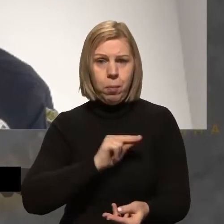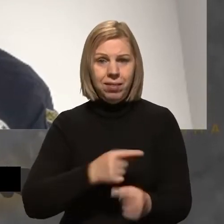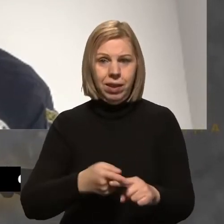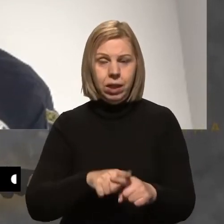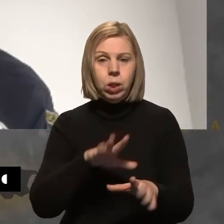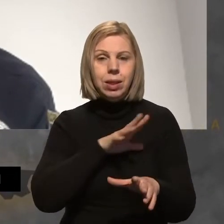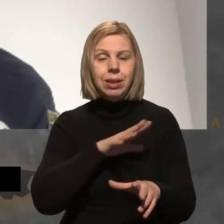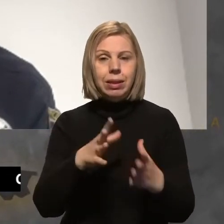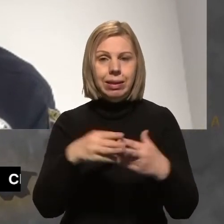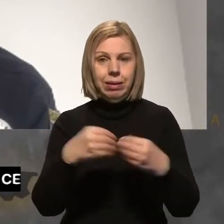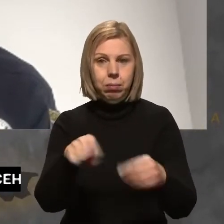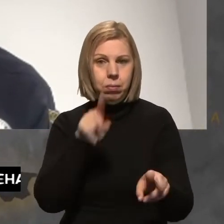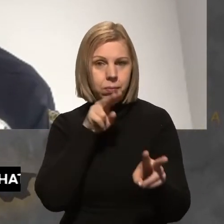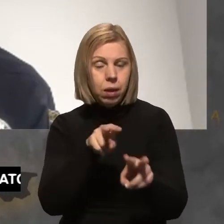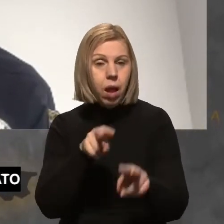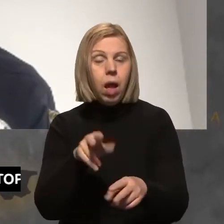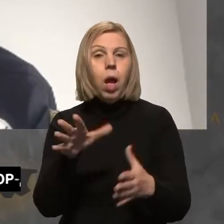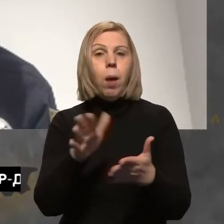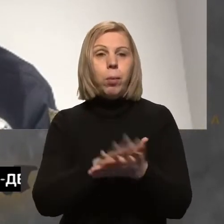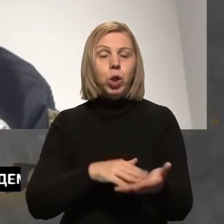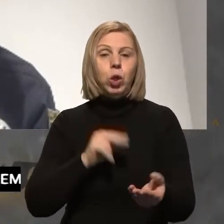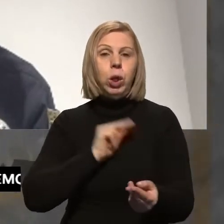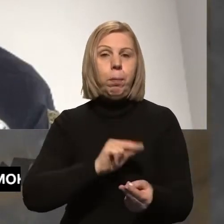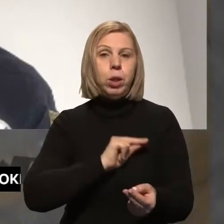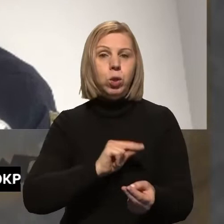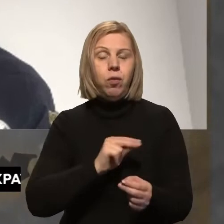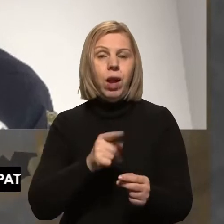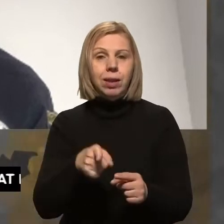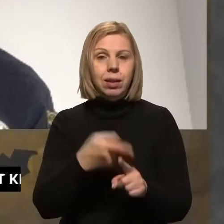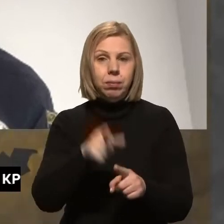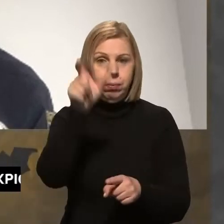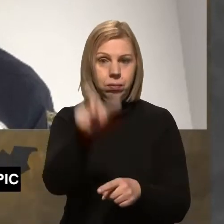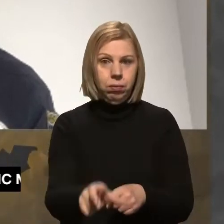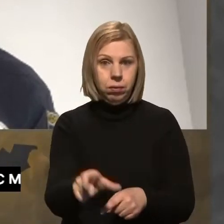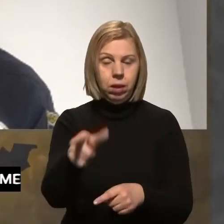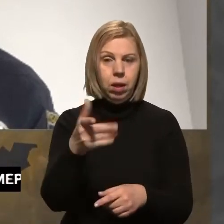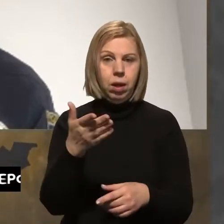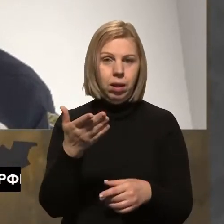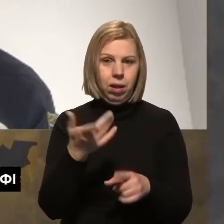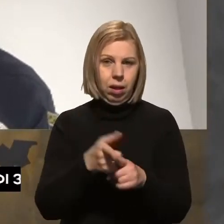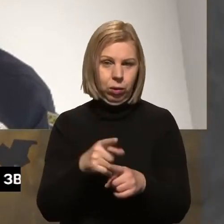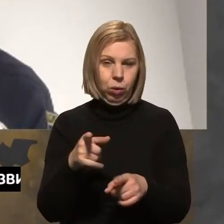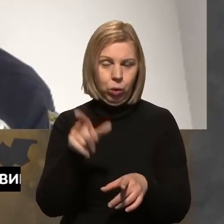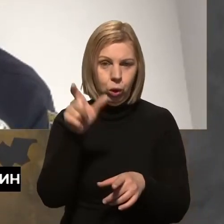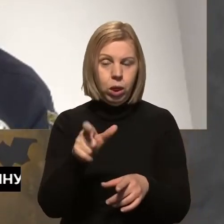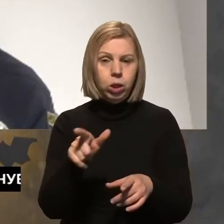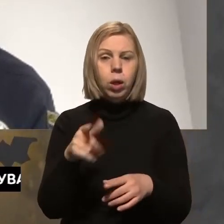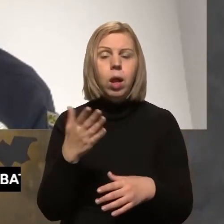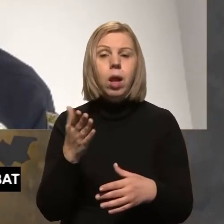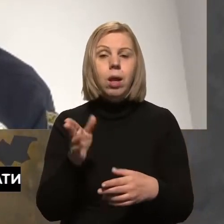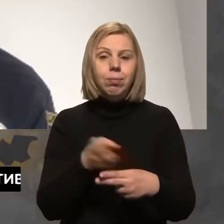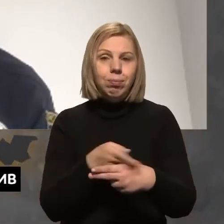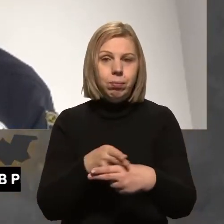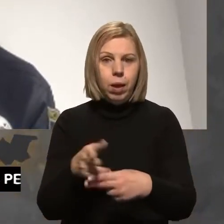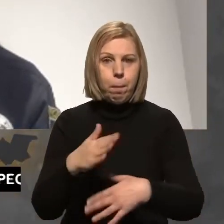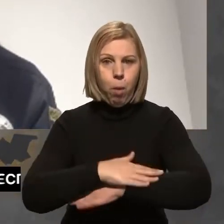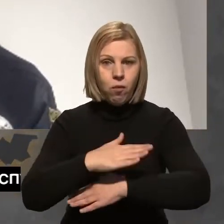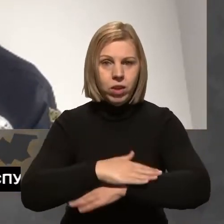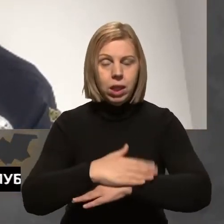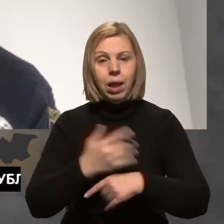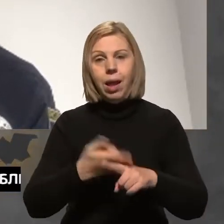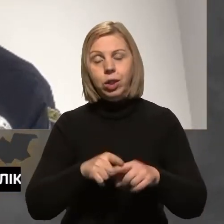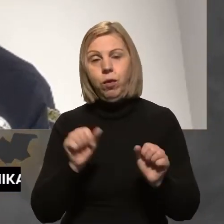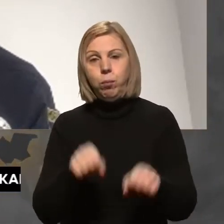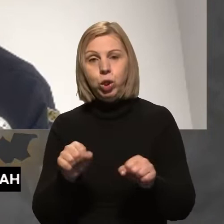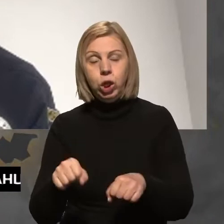цією родиною, вони продовжують працювати з кривдником, намагаються коригувати його поведінку, якщо це, звичайно, можливо.